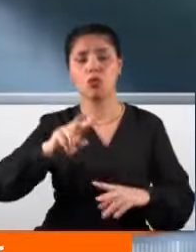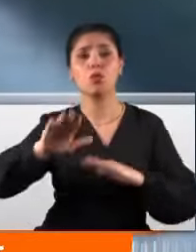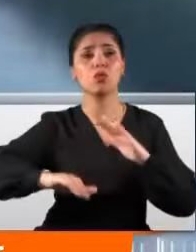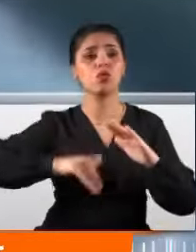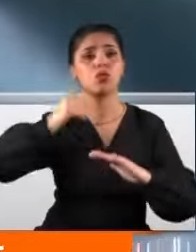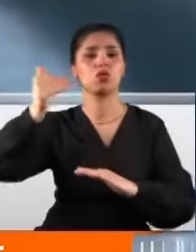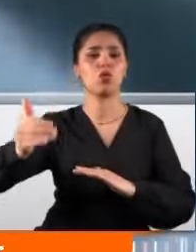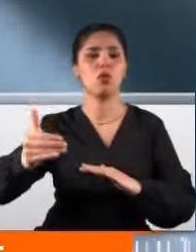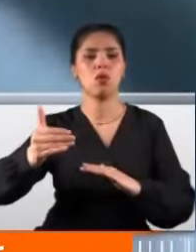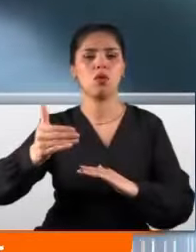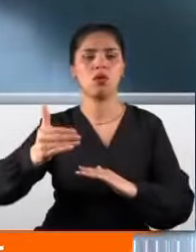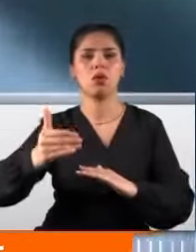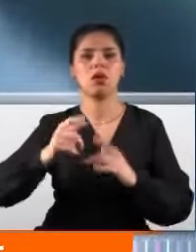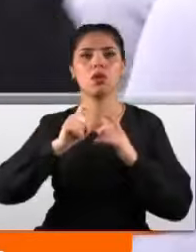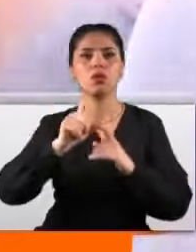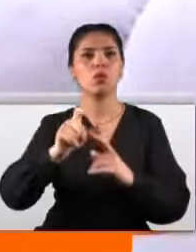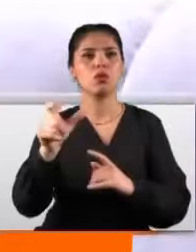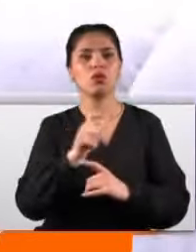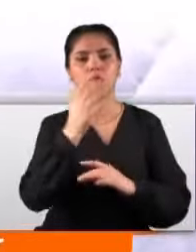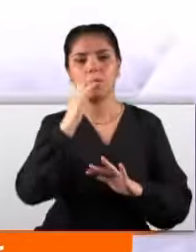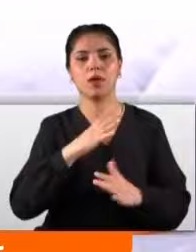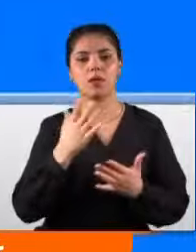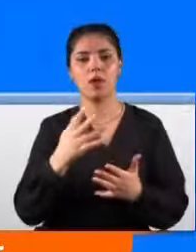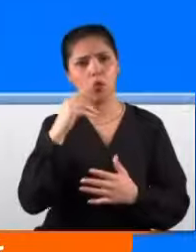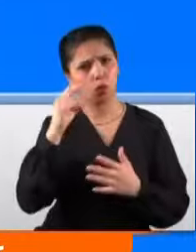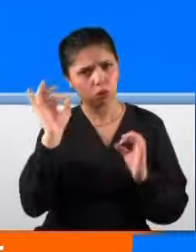ardından yanıt bekleyen sorular kaldı. Konuş artık.